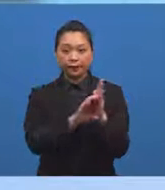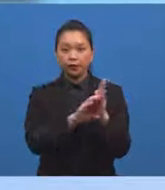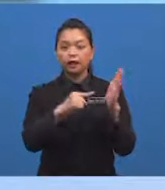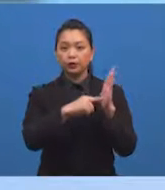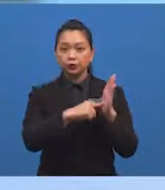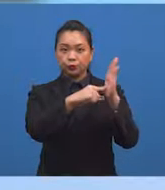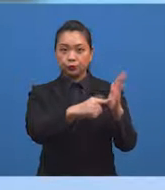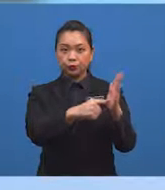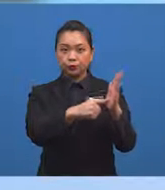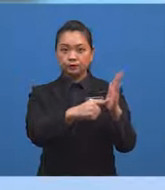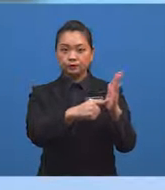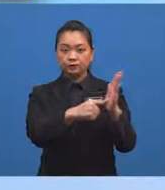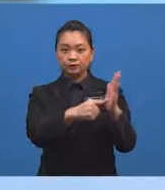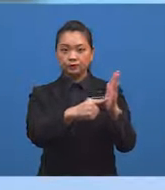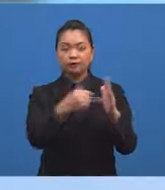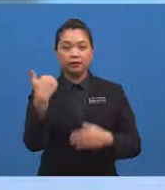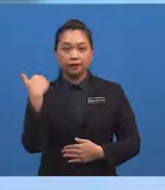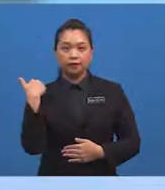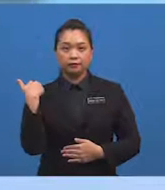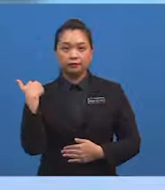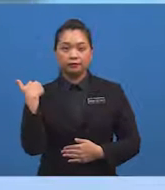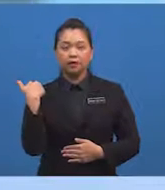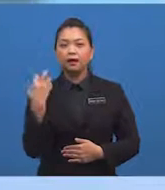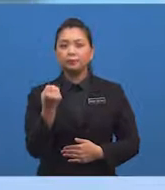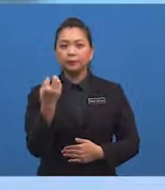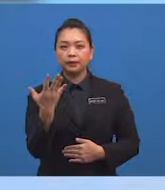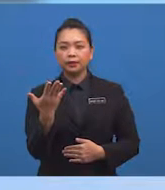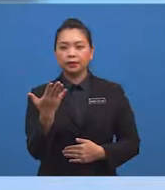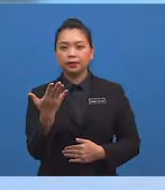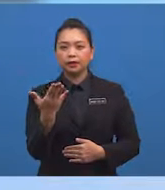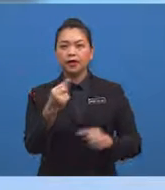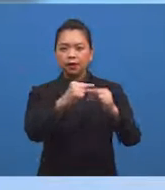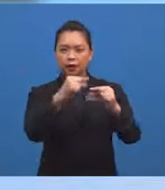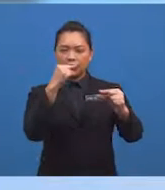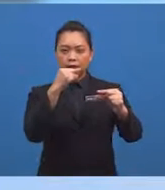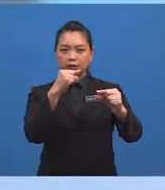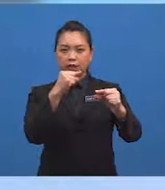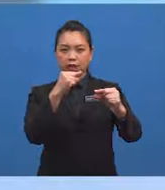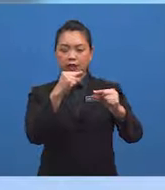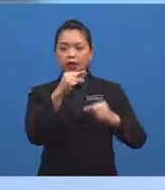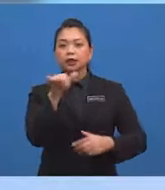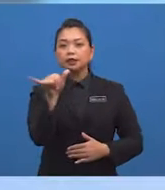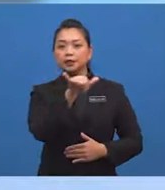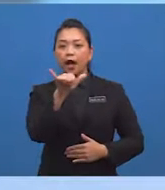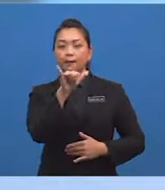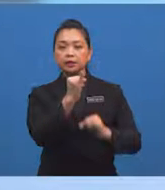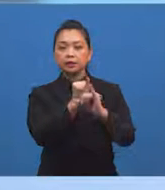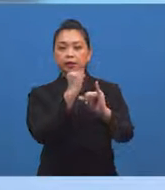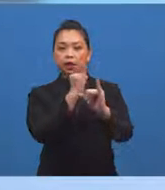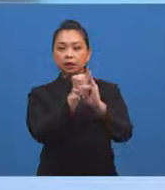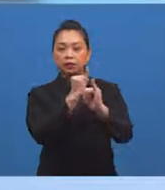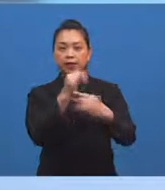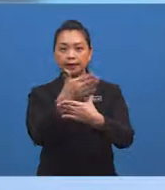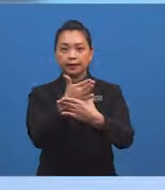menunjukkan Terdapat beberapa garis yang sama jarak